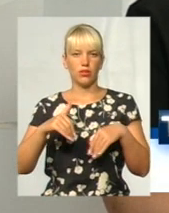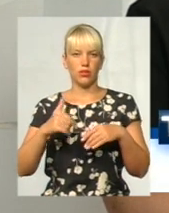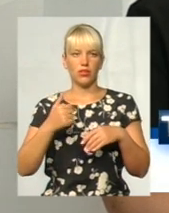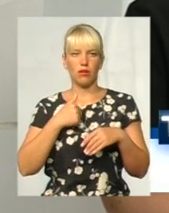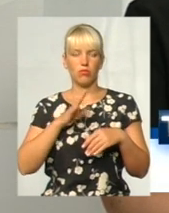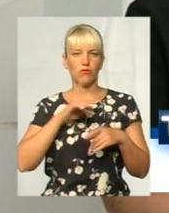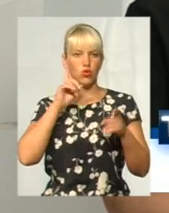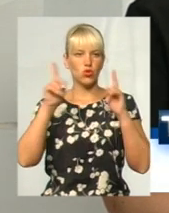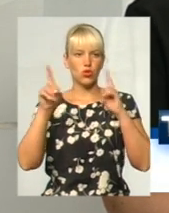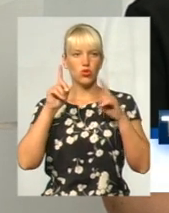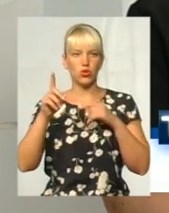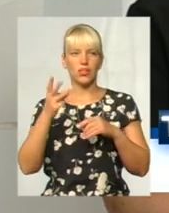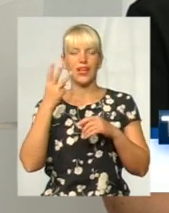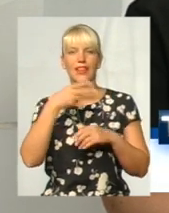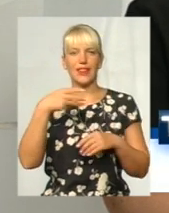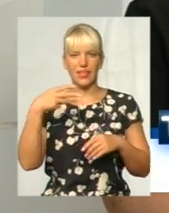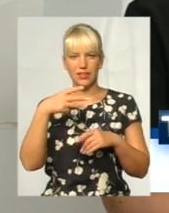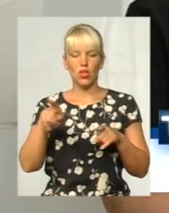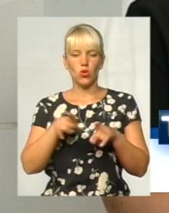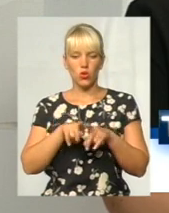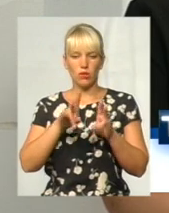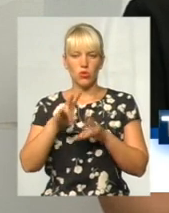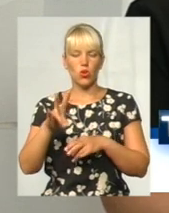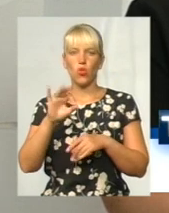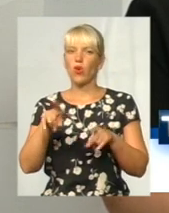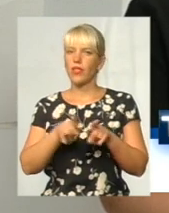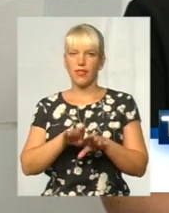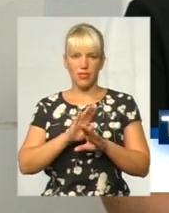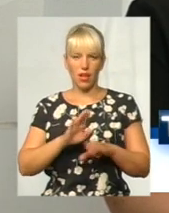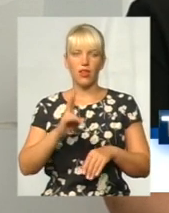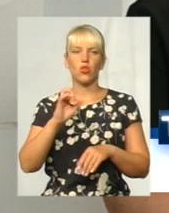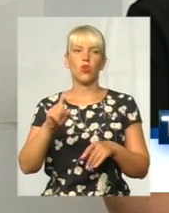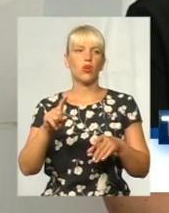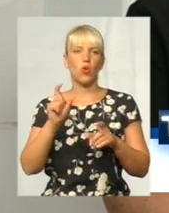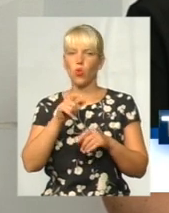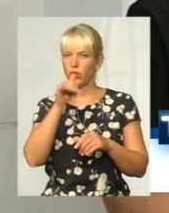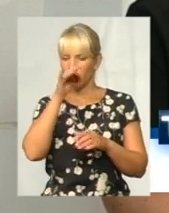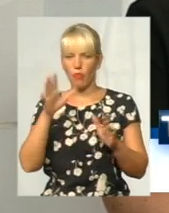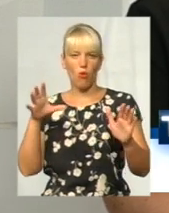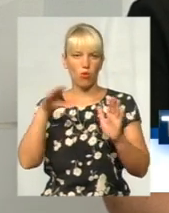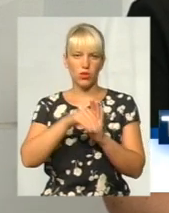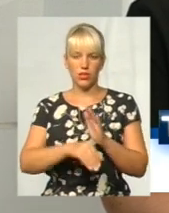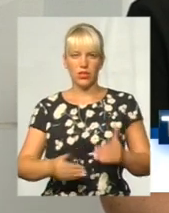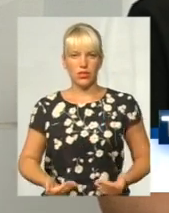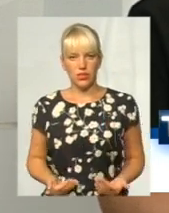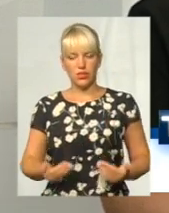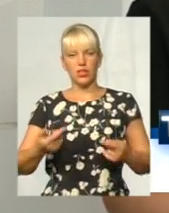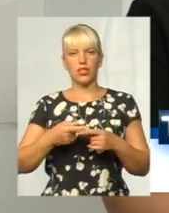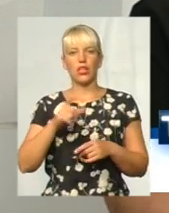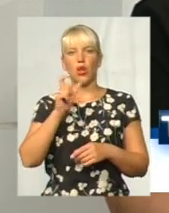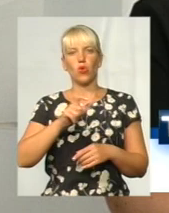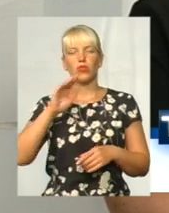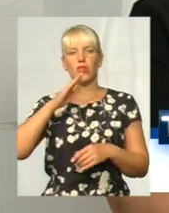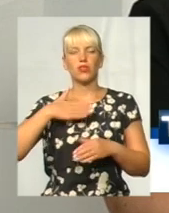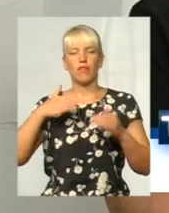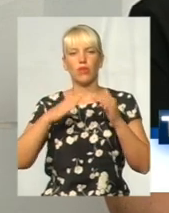знаходилася в шокі. Третій этаж теж пострадав, але не так. Але, тем не мене, все одно, заселитися люди не можуть. Жильці нашого